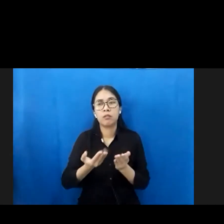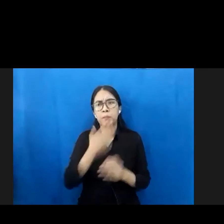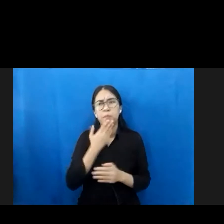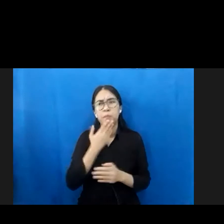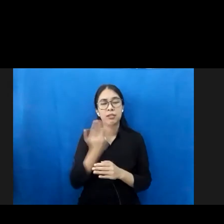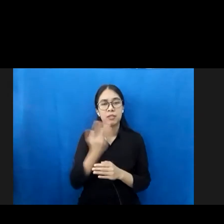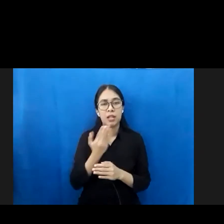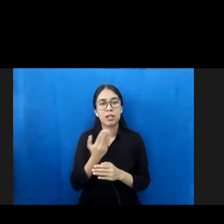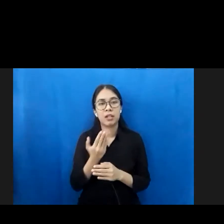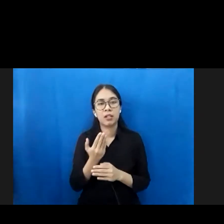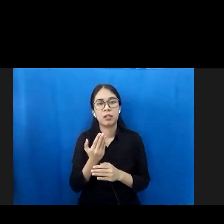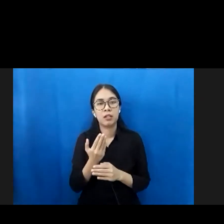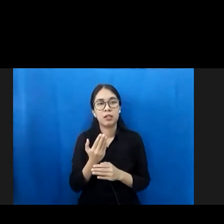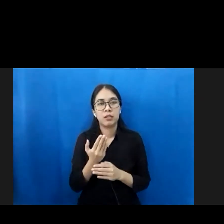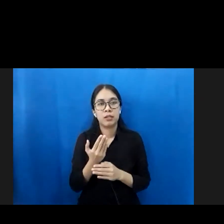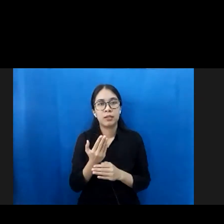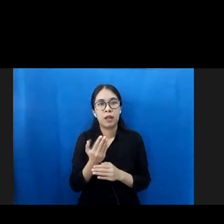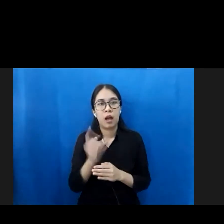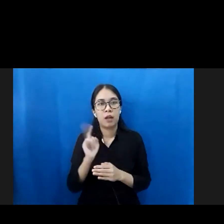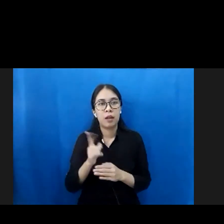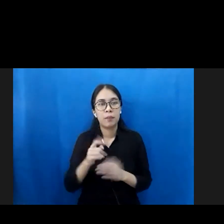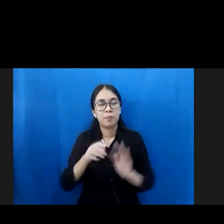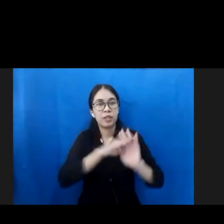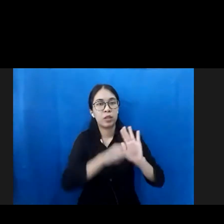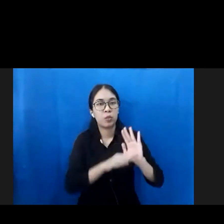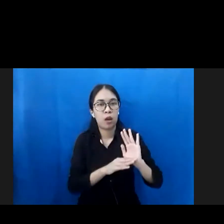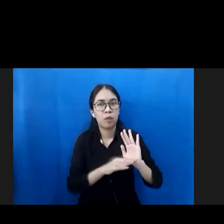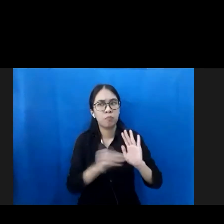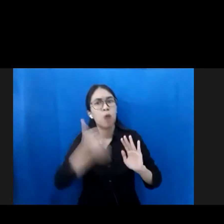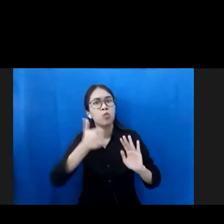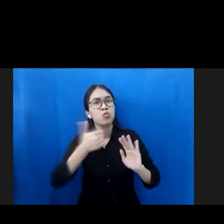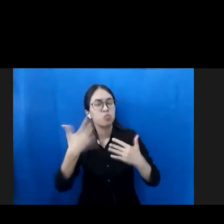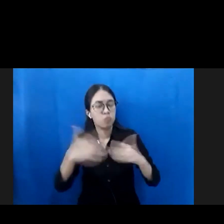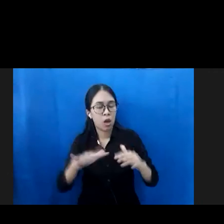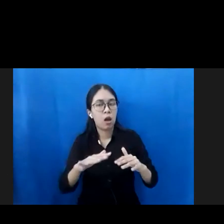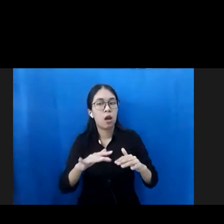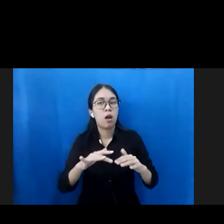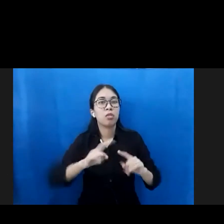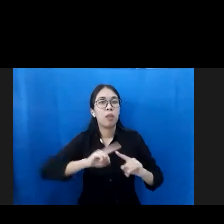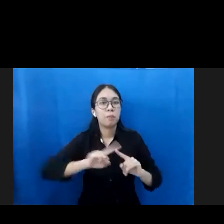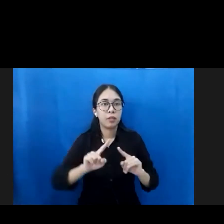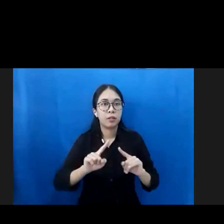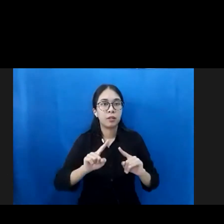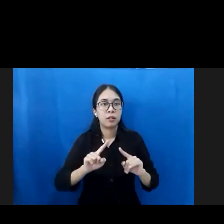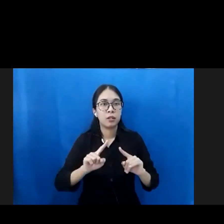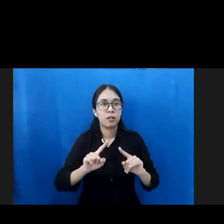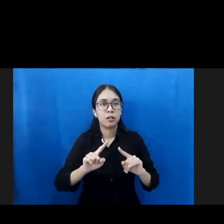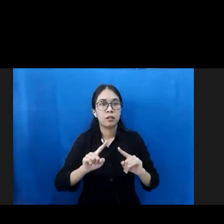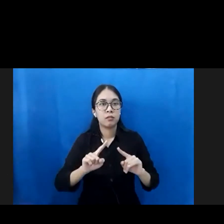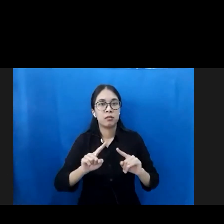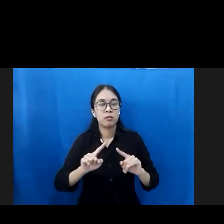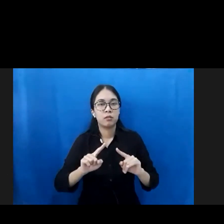melakukan jadwal yang sudah bagus bagus tetapi dengan tidak boleh lagi